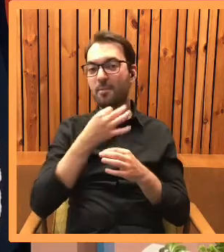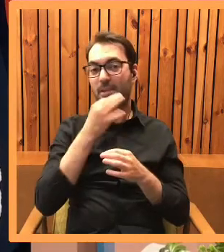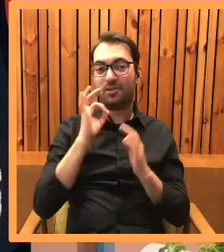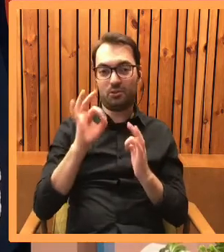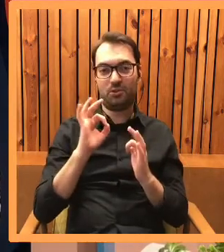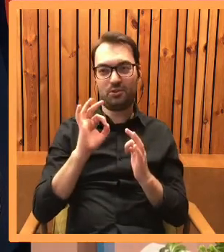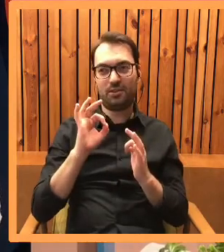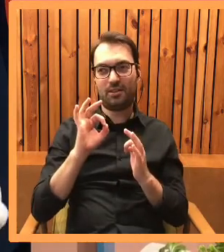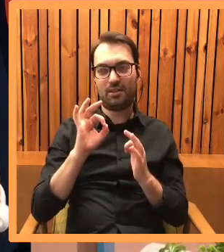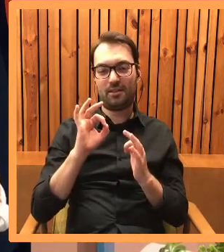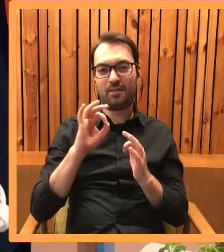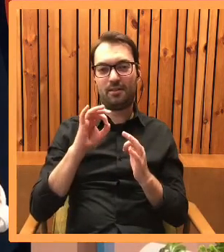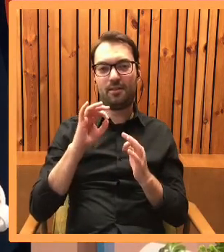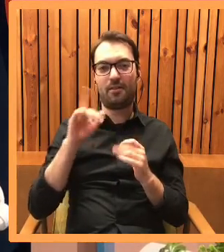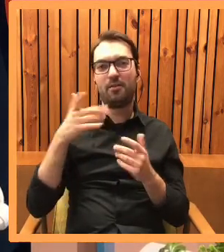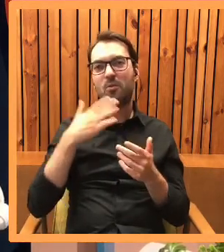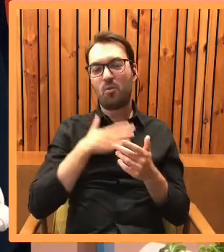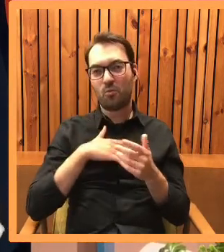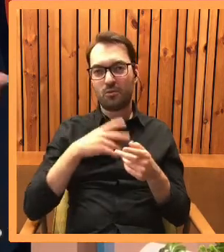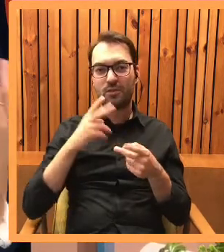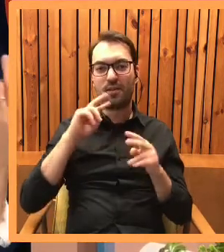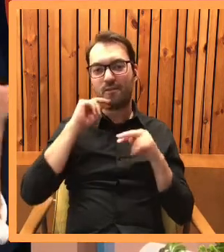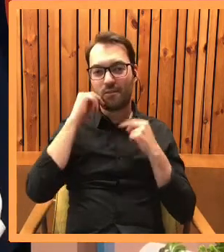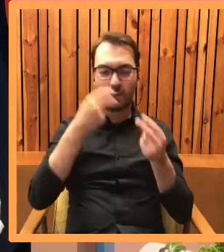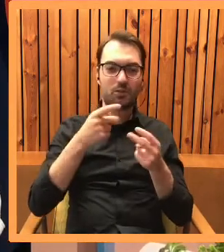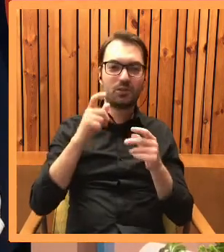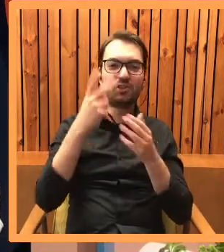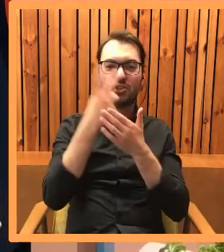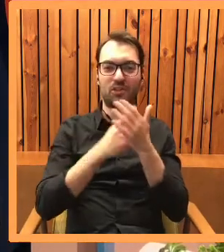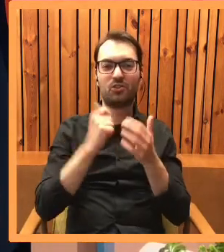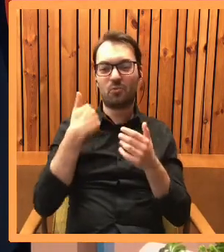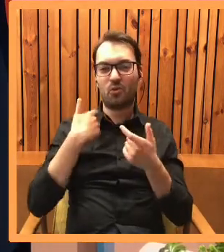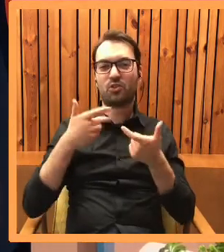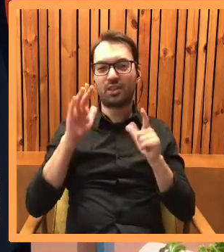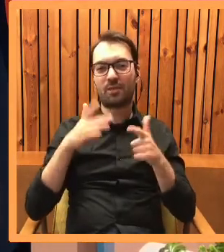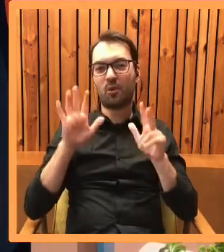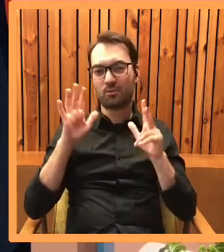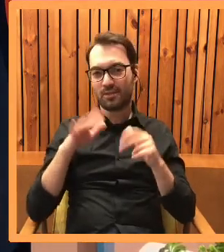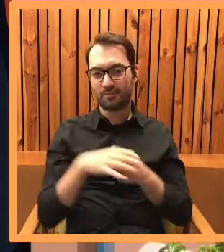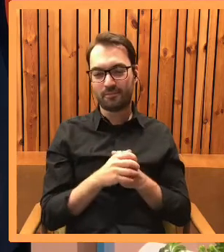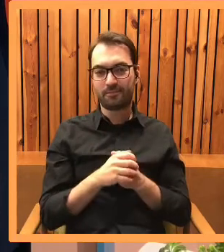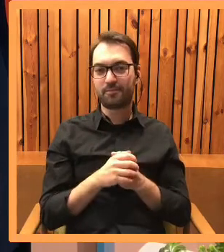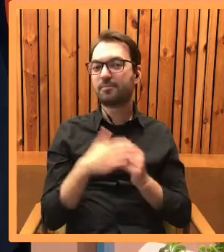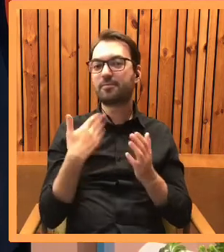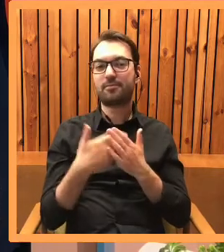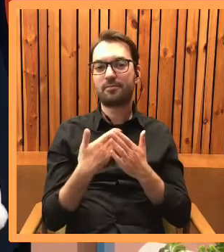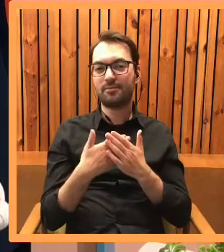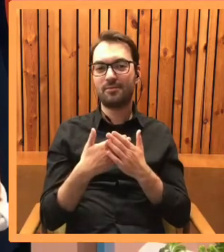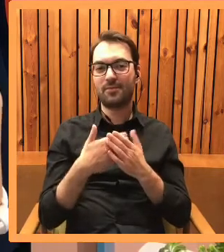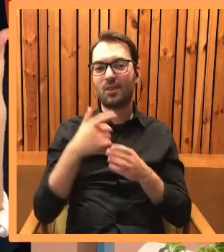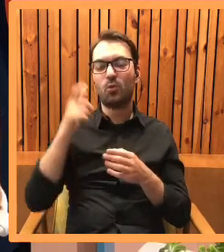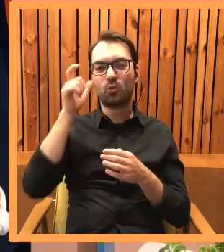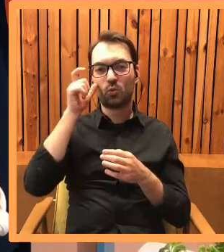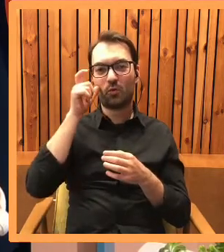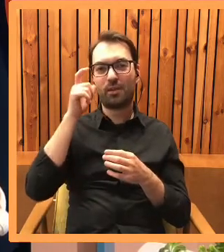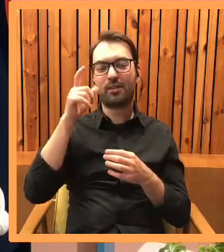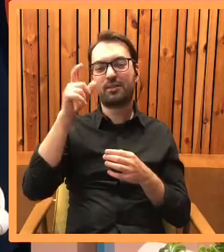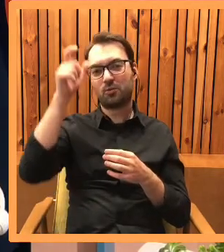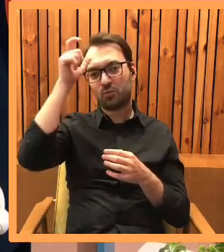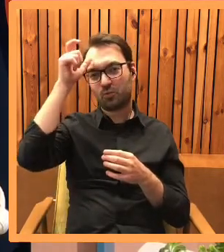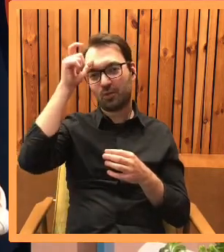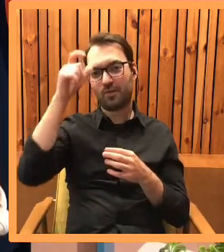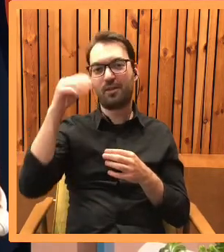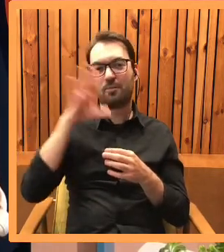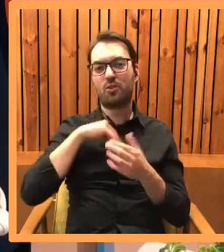masz takie momenty, że wracasz na przykład do tego, co napisałaś te 7 czy 8 lat temu. No bo faktycznie człowiek może czytać i opowieść